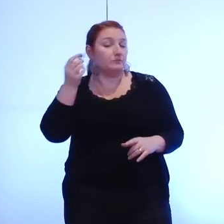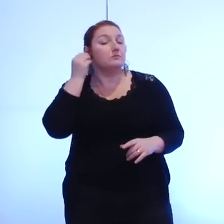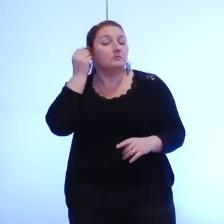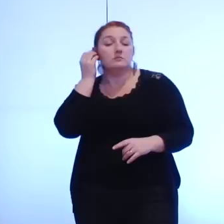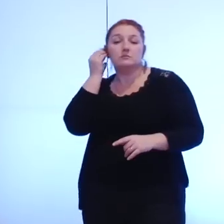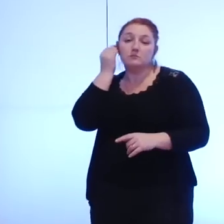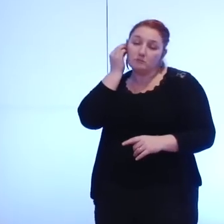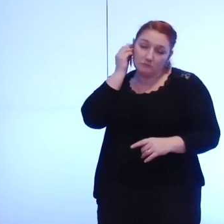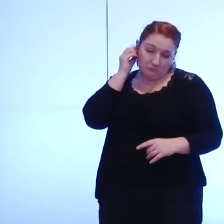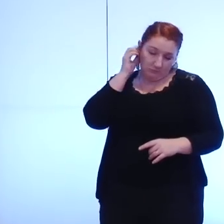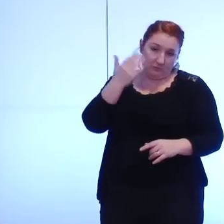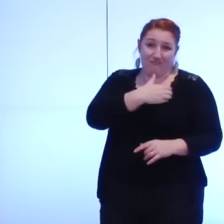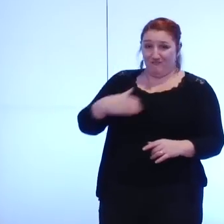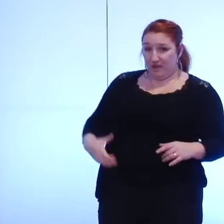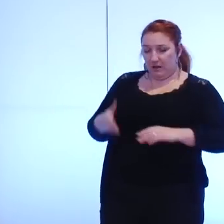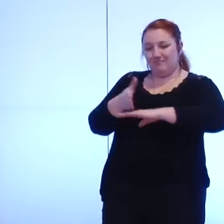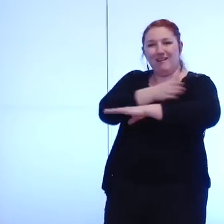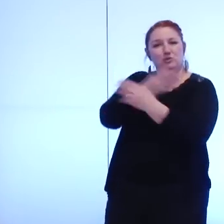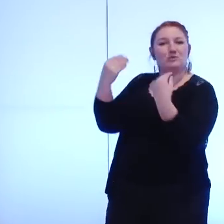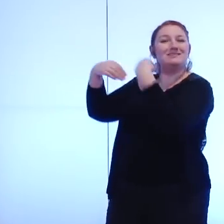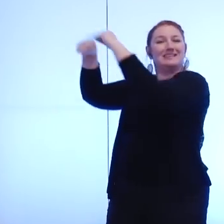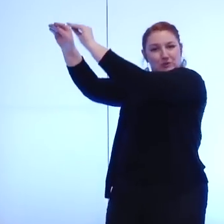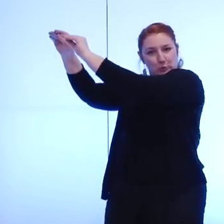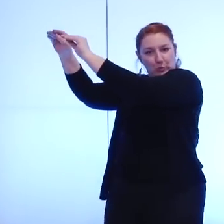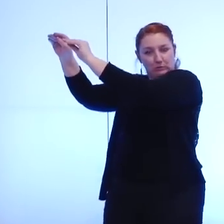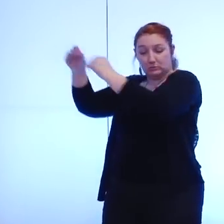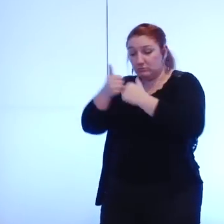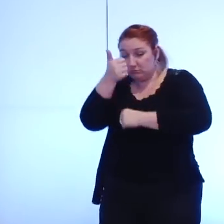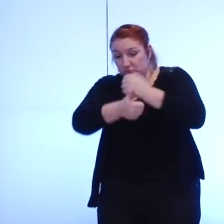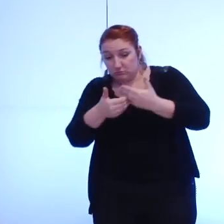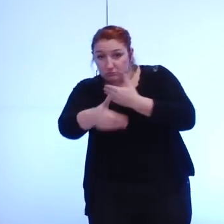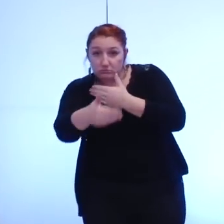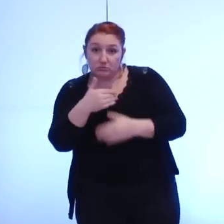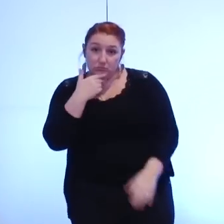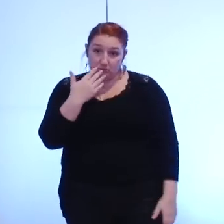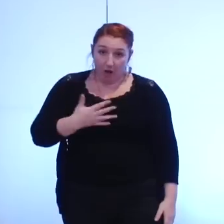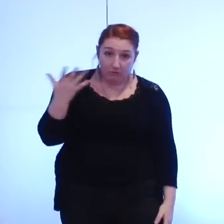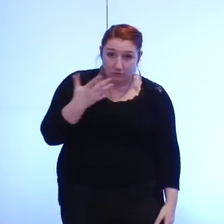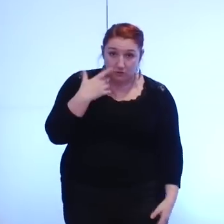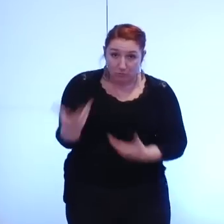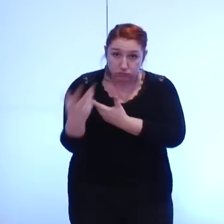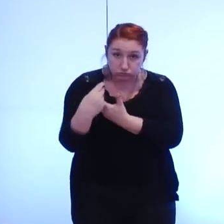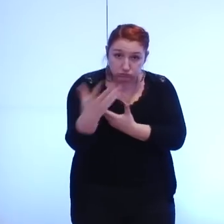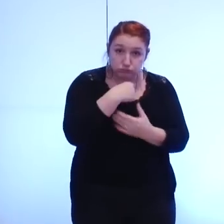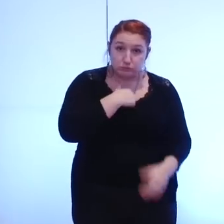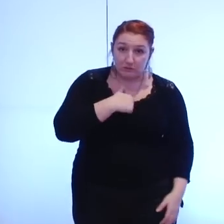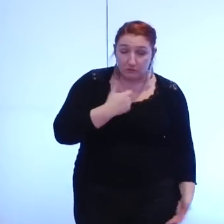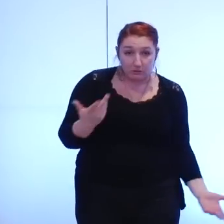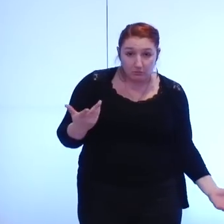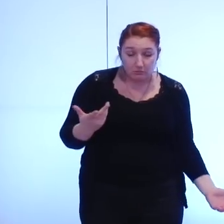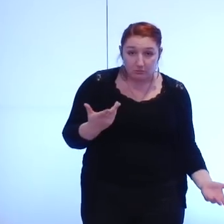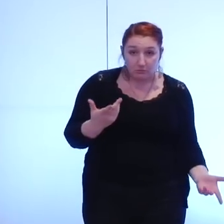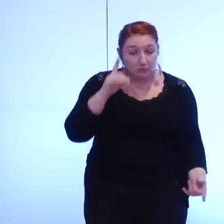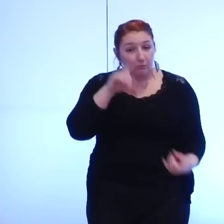ville de Grenoble et la métropole il y a assez peu d'intérêt à permettre une ingérence d'acteurs privés sur les choix que feront